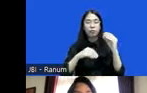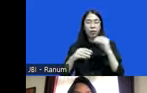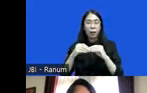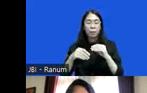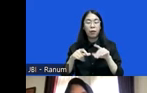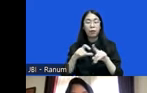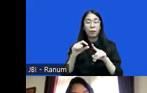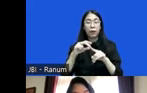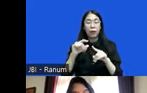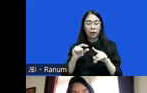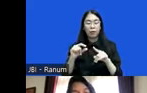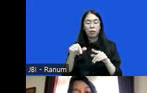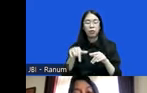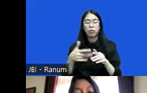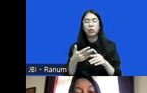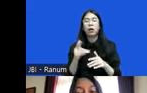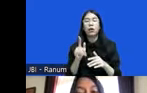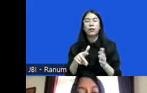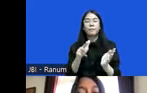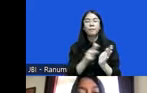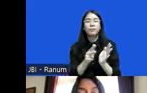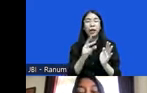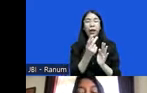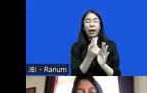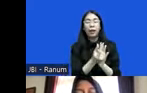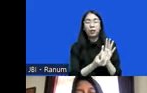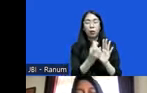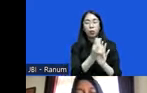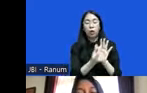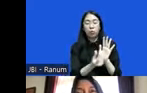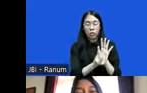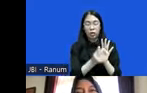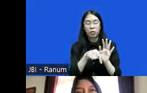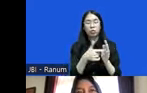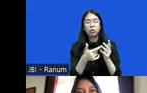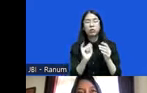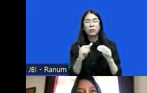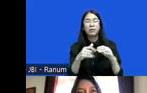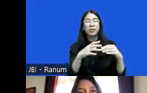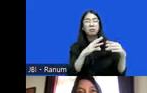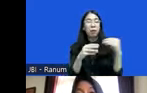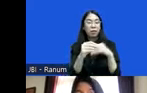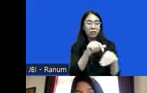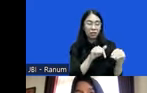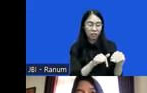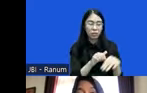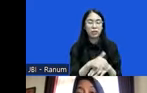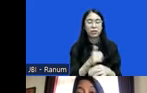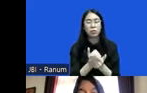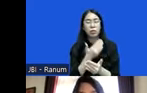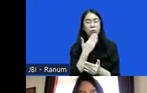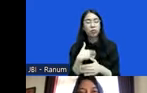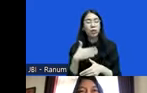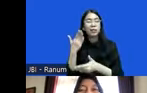tiba-tiba kemudian menjadikan RUU ini menjadi pembahasan gitu nah kita kan punya yang